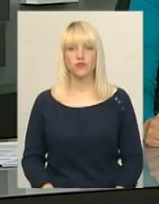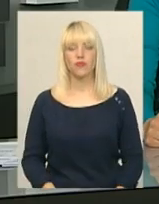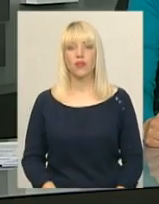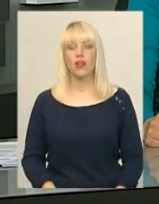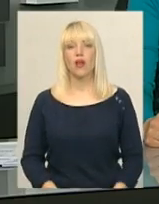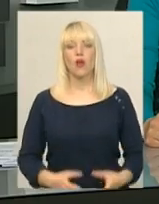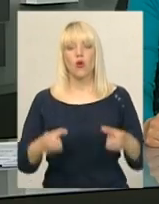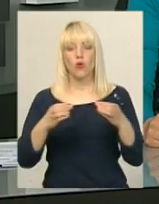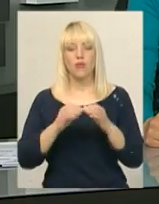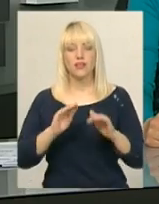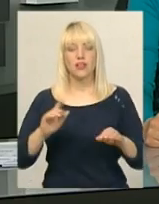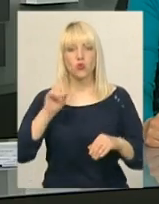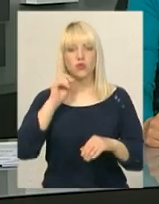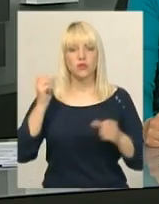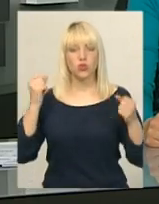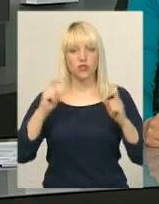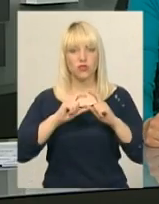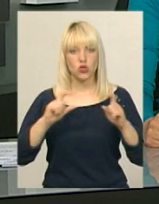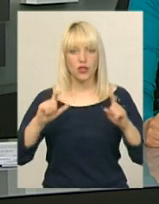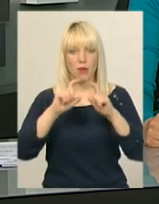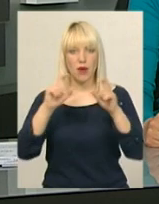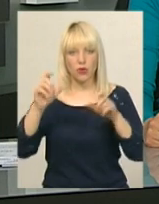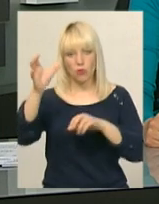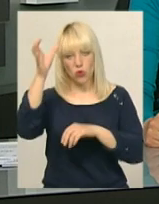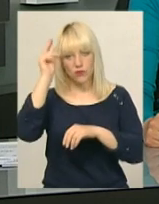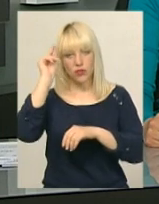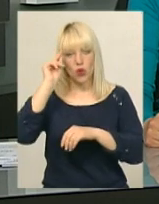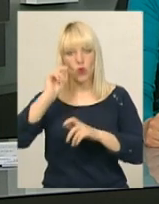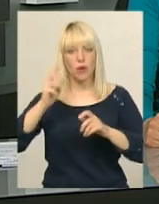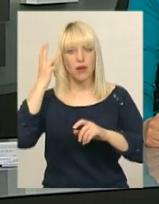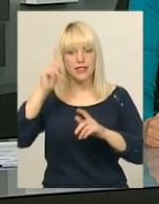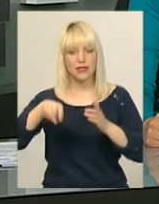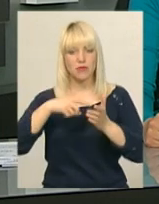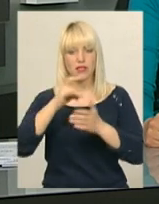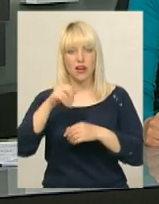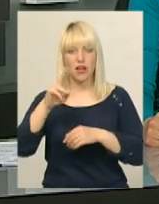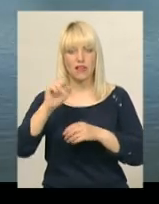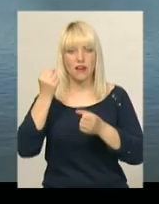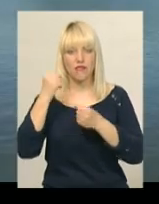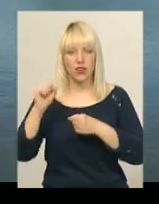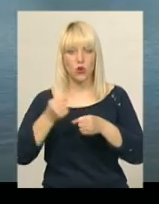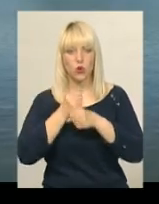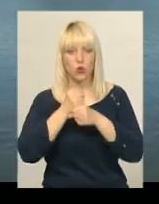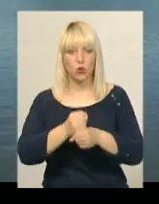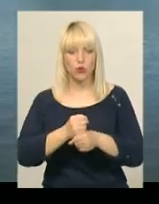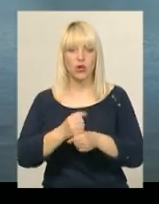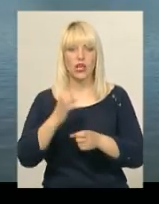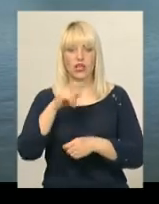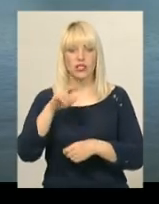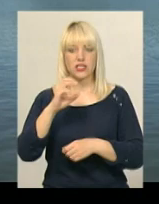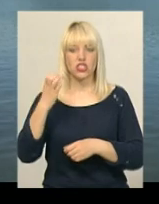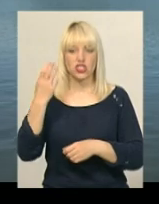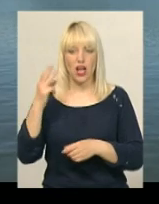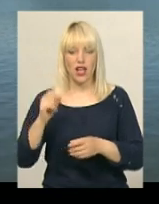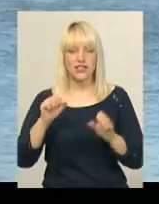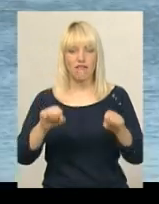Команда дитячо-юнацької спортивної школи Департаменту освіти та науки Хмельницької міської ради виграла кубок ДЮСШ номер два з висловання на байдарках і